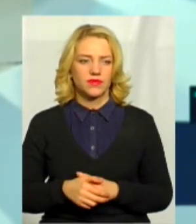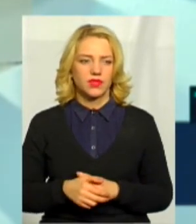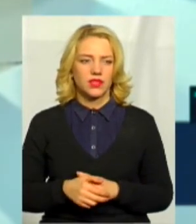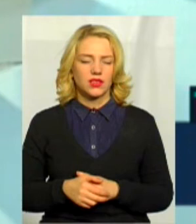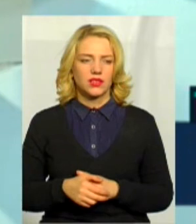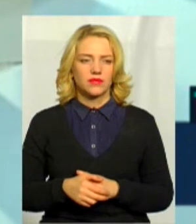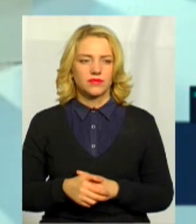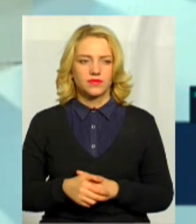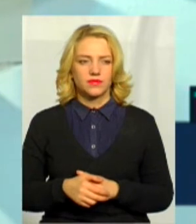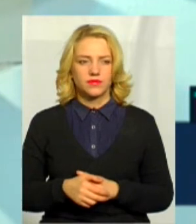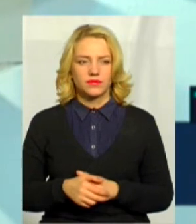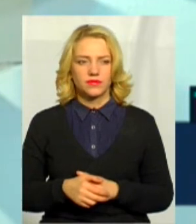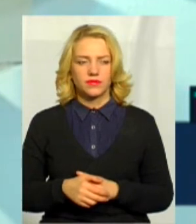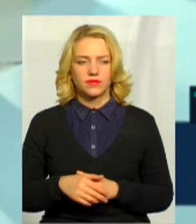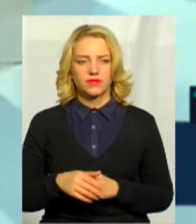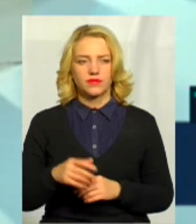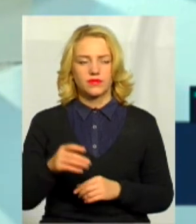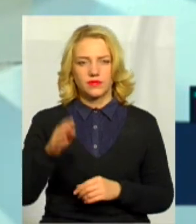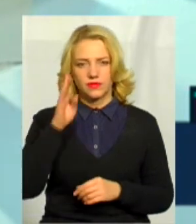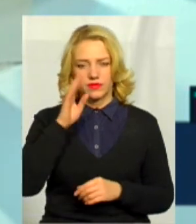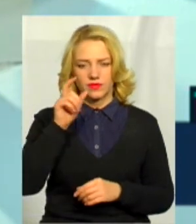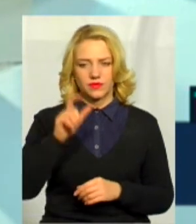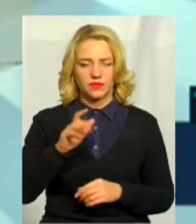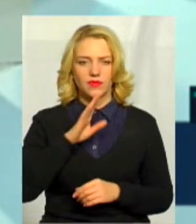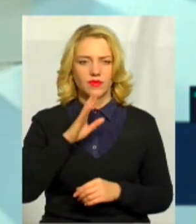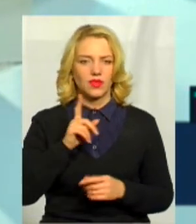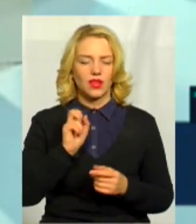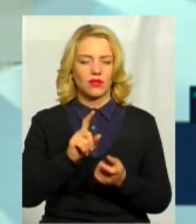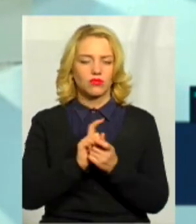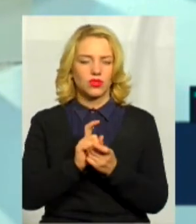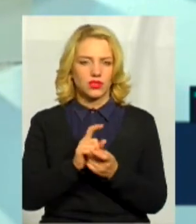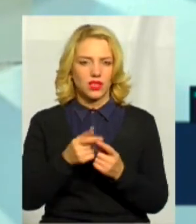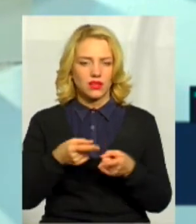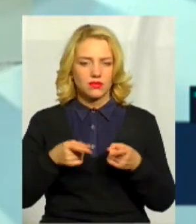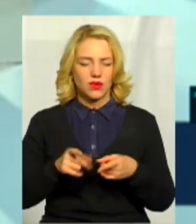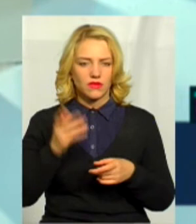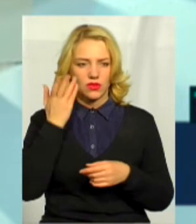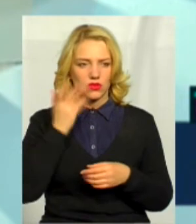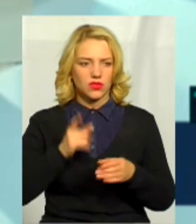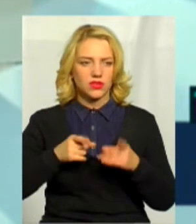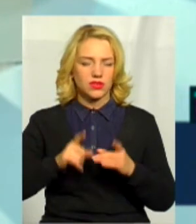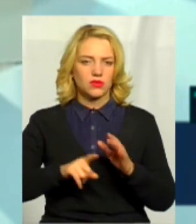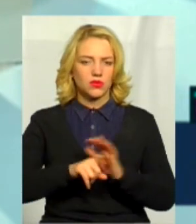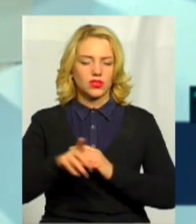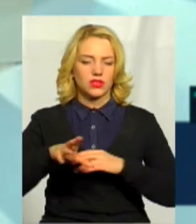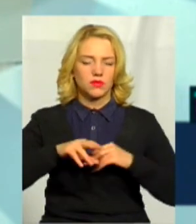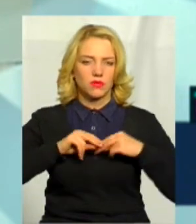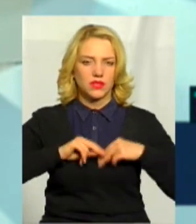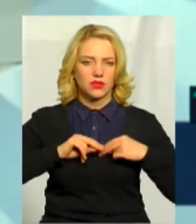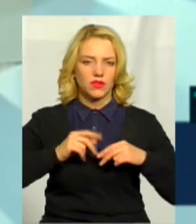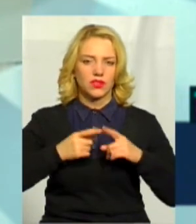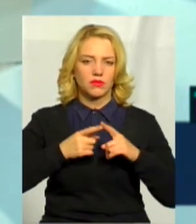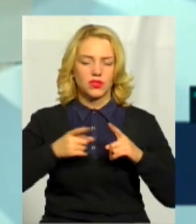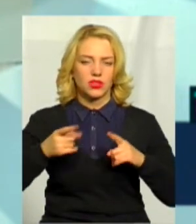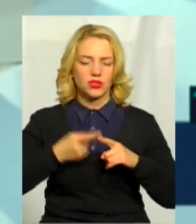Вітровича вже йде, що такий борець. Насправді, дійсно, коли ми почали вже співпрацювати під час ось